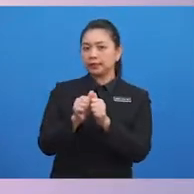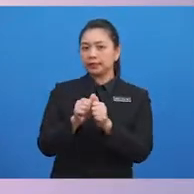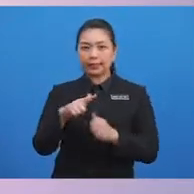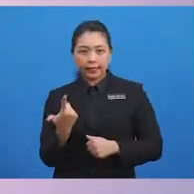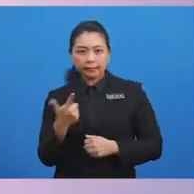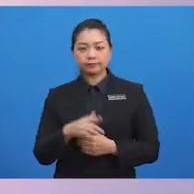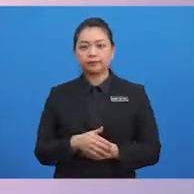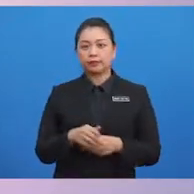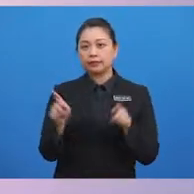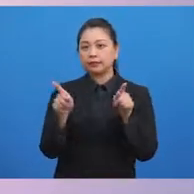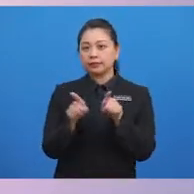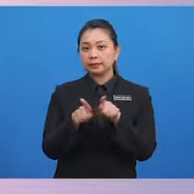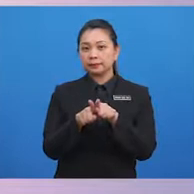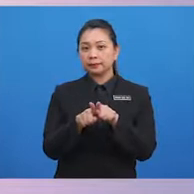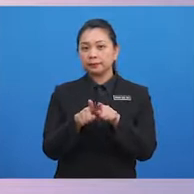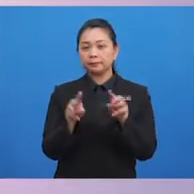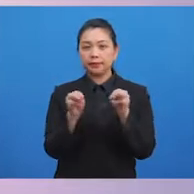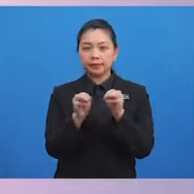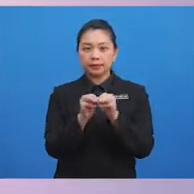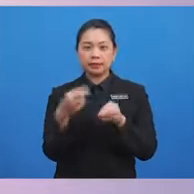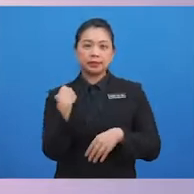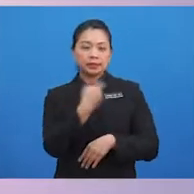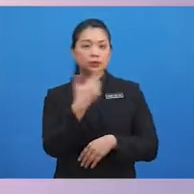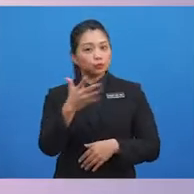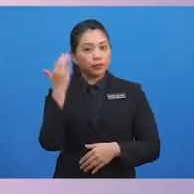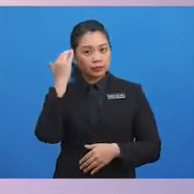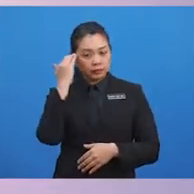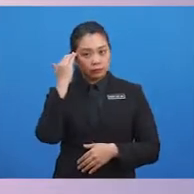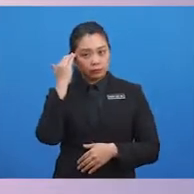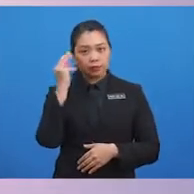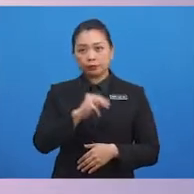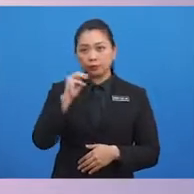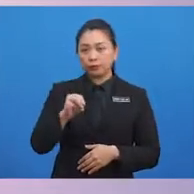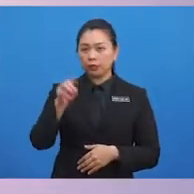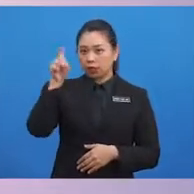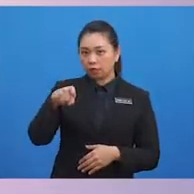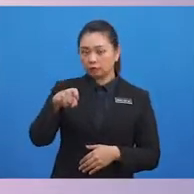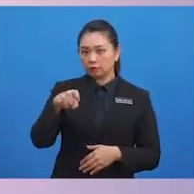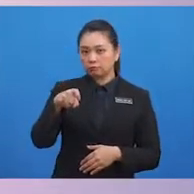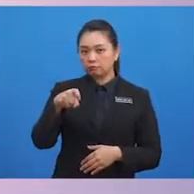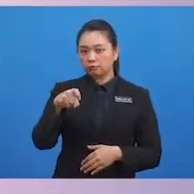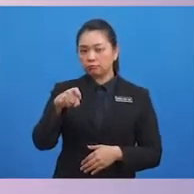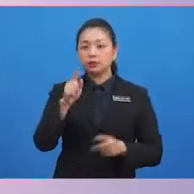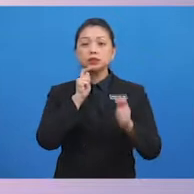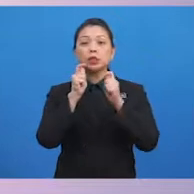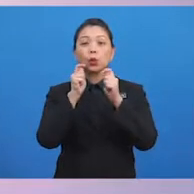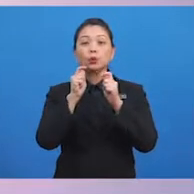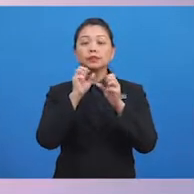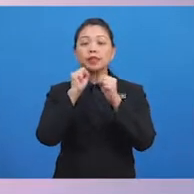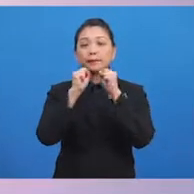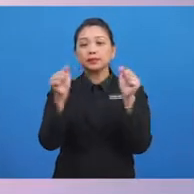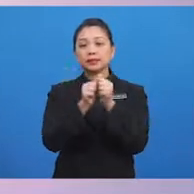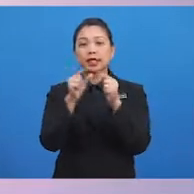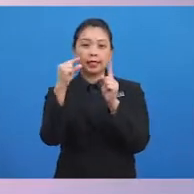Seperti mana yang kita tahu, murid-murid seharusnya berteguh sapa dengan kata